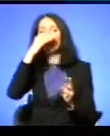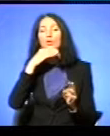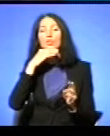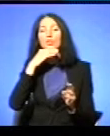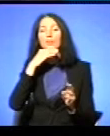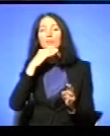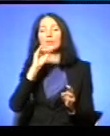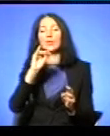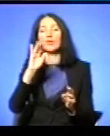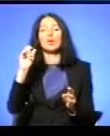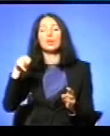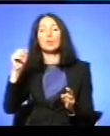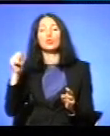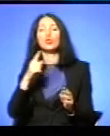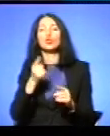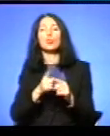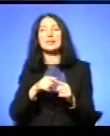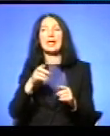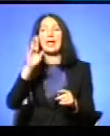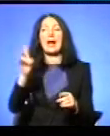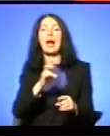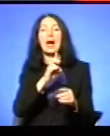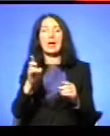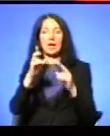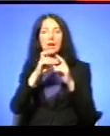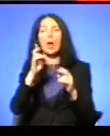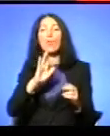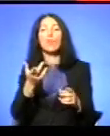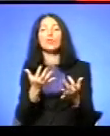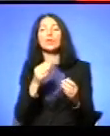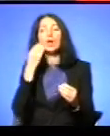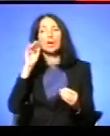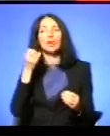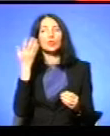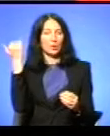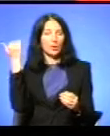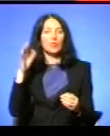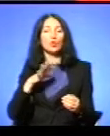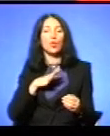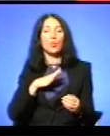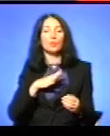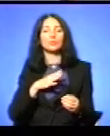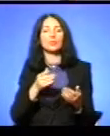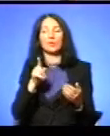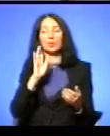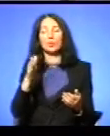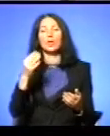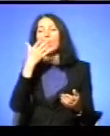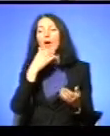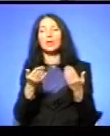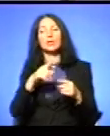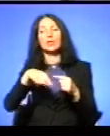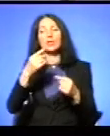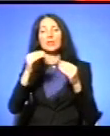Щоб цей храм був ще кращий Як він був, коли в нього молилися люди Він буде гарним Але, мабуть, через 10 років